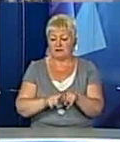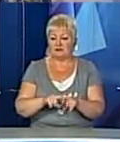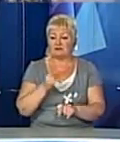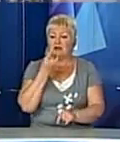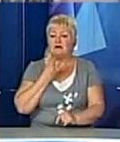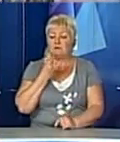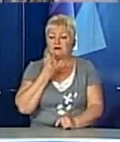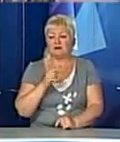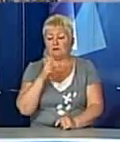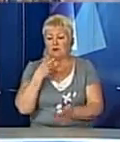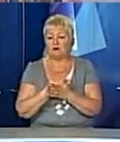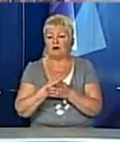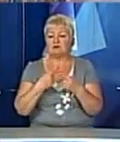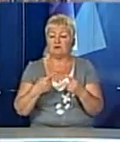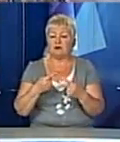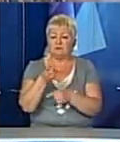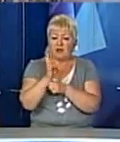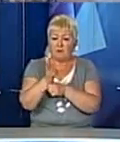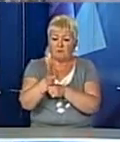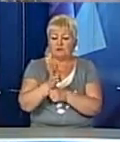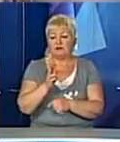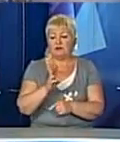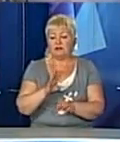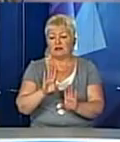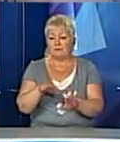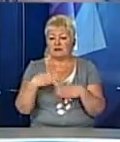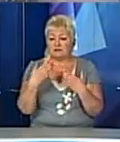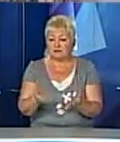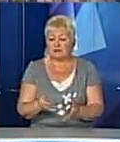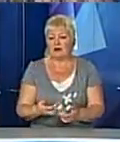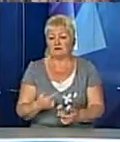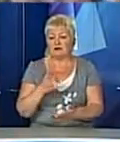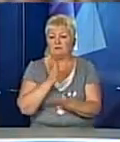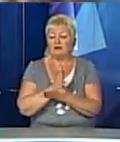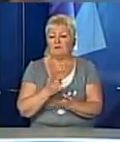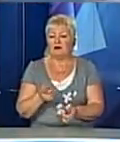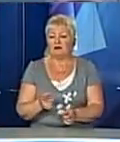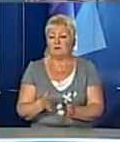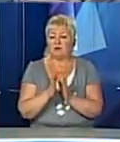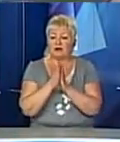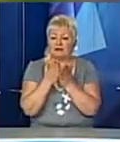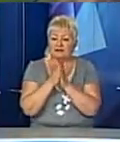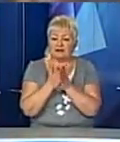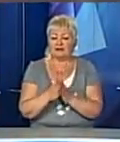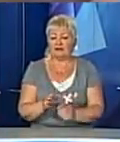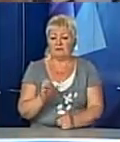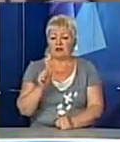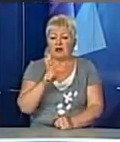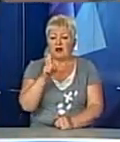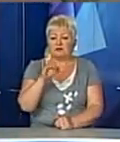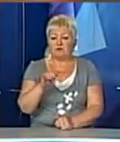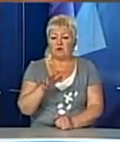мультимедійні презентації, ми їм дещо з книги, а з боку екології